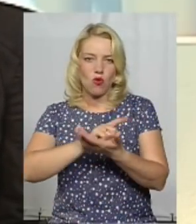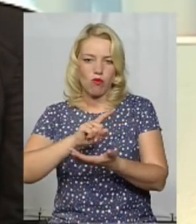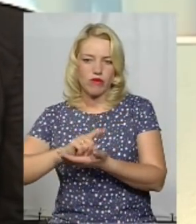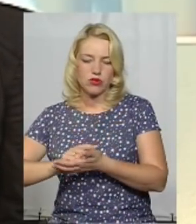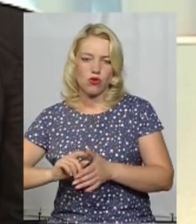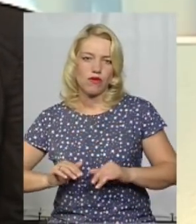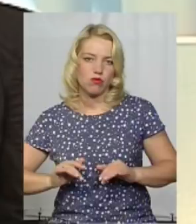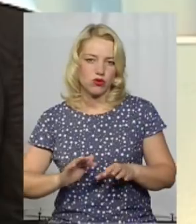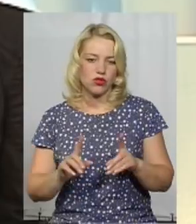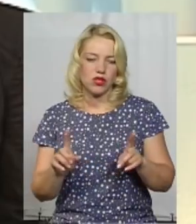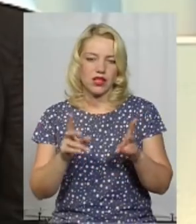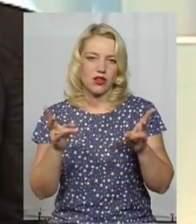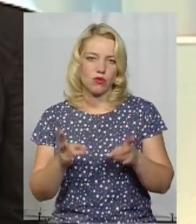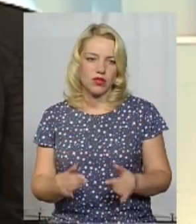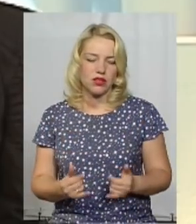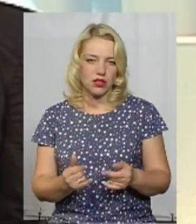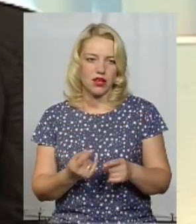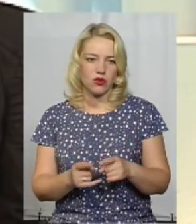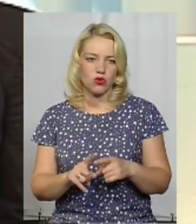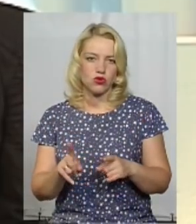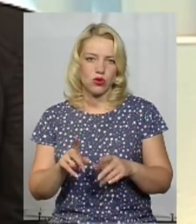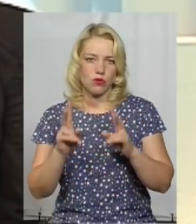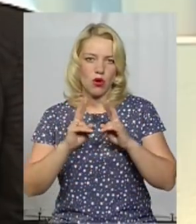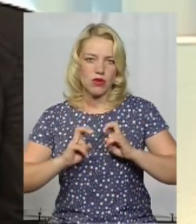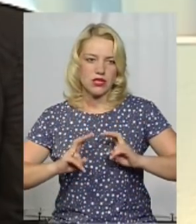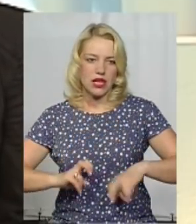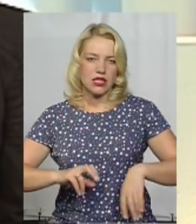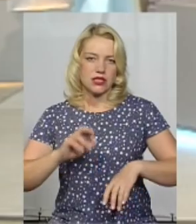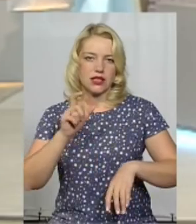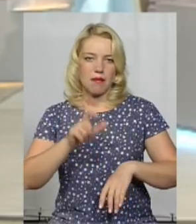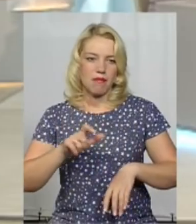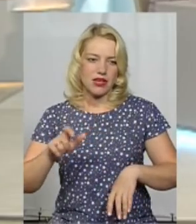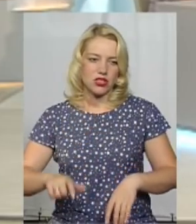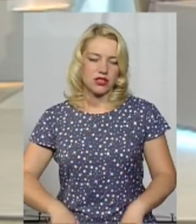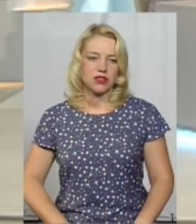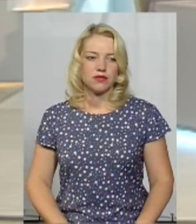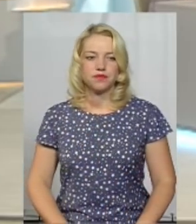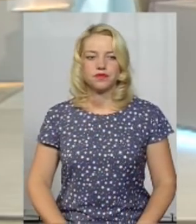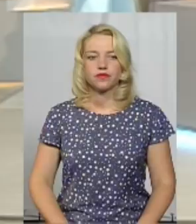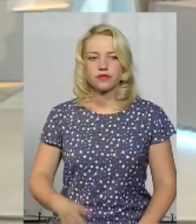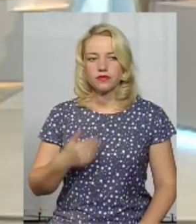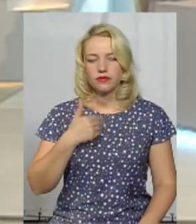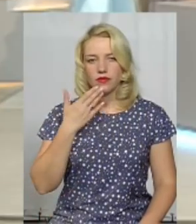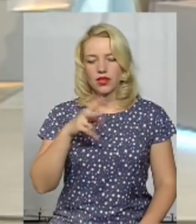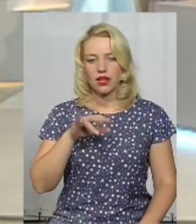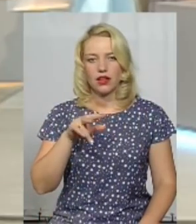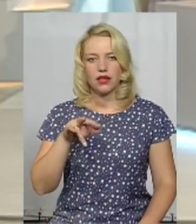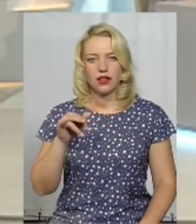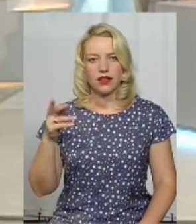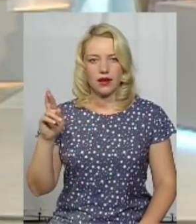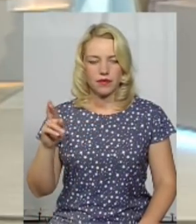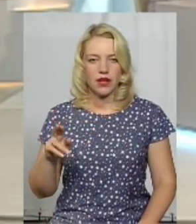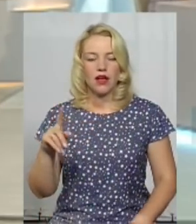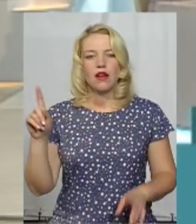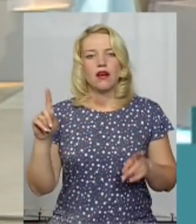процедури, які необхідні для того, щоб обстежити мешканців будинків інтернатів. Я хочу поставити запитання пані Лілії. Скажіть, будь ласка,